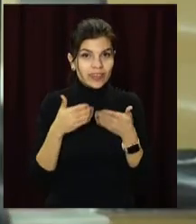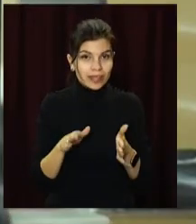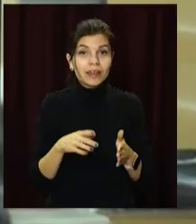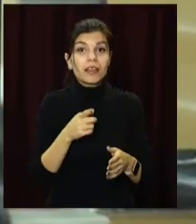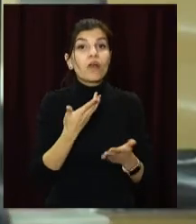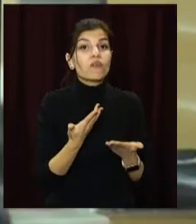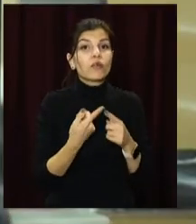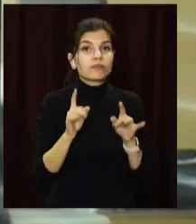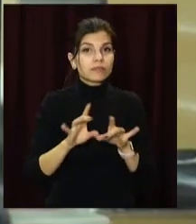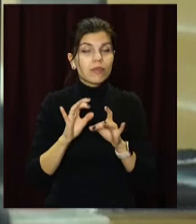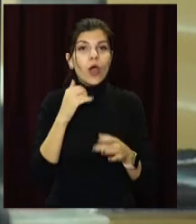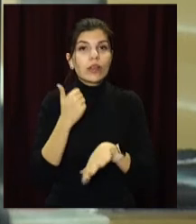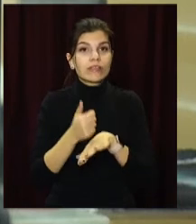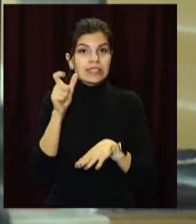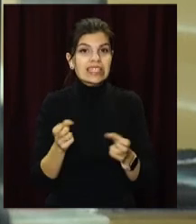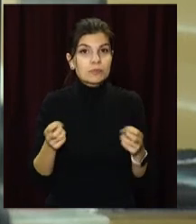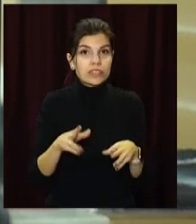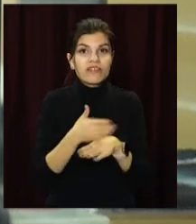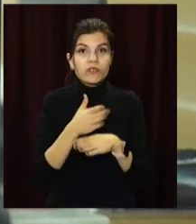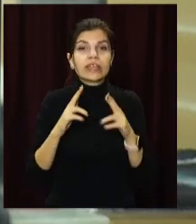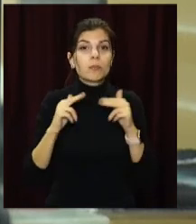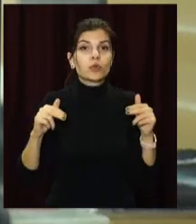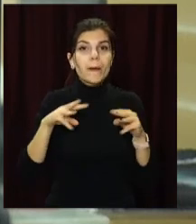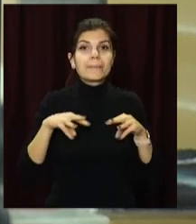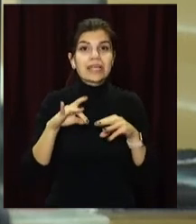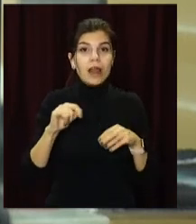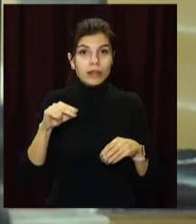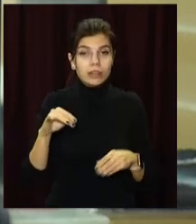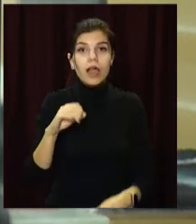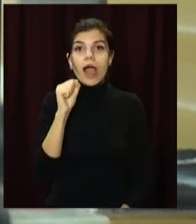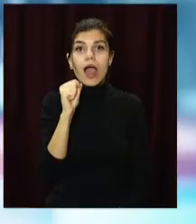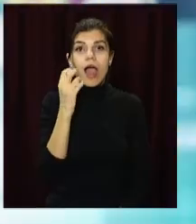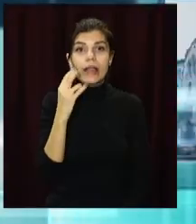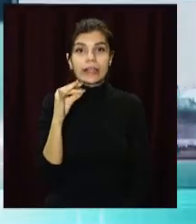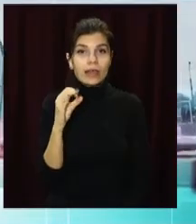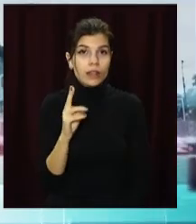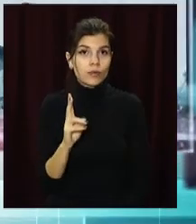негоди у Дніпрі говорили з головним спеціалістом відділу Дніпровської міськради Антоном Андрієнком.